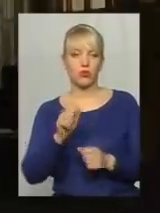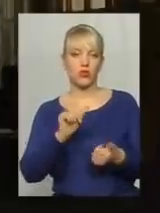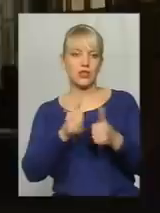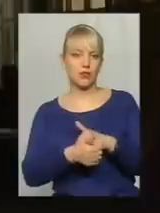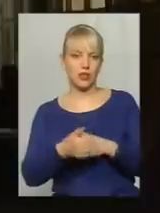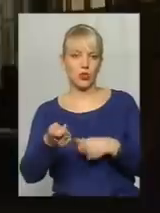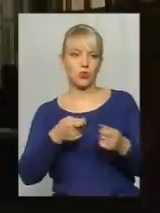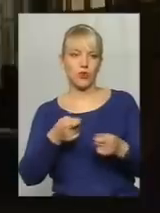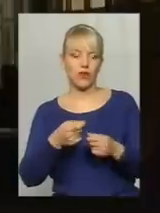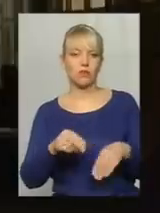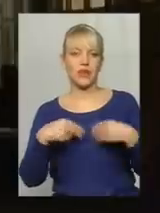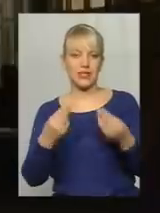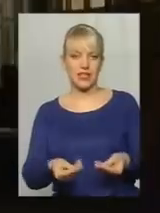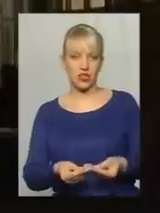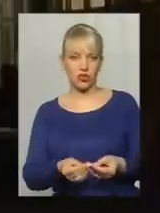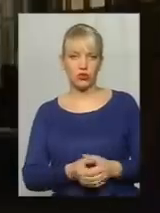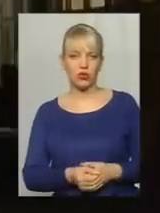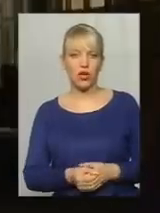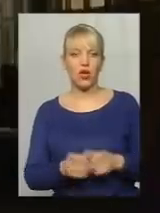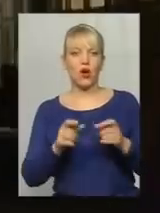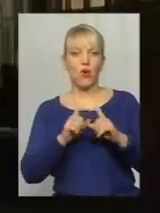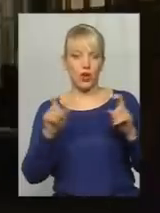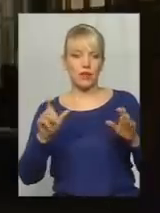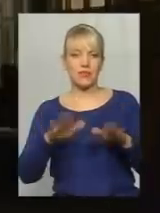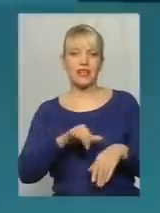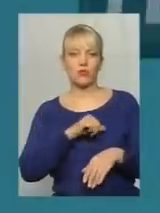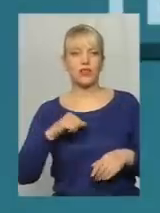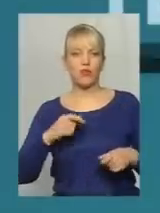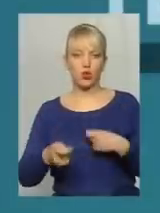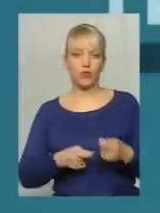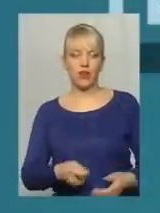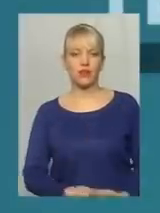призначеного органом місцевого самоврядування.